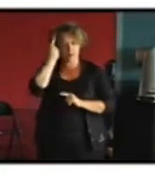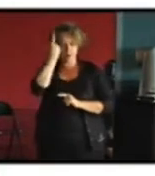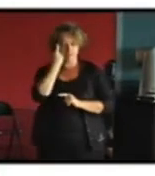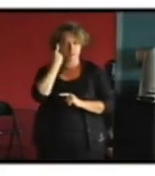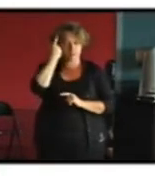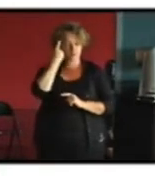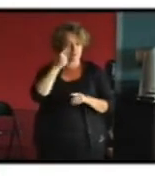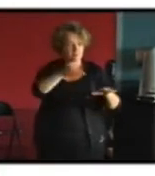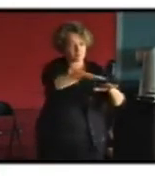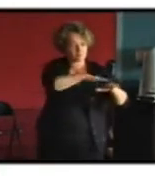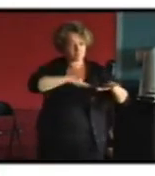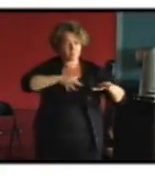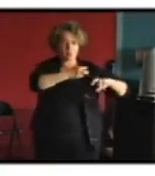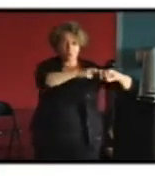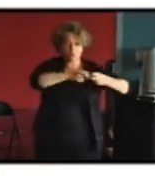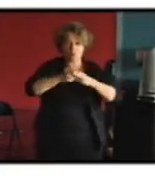plus qu'à l'échelle du bâtiment